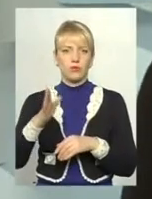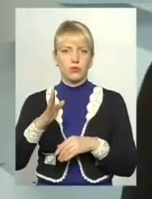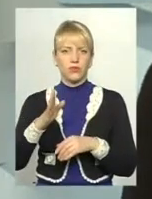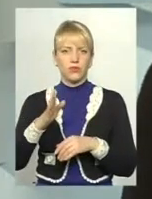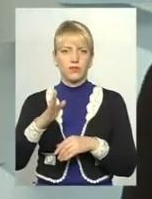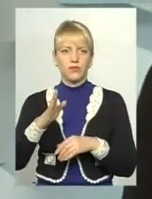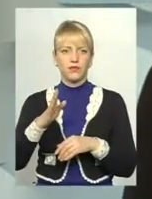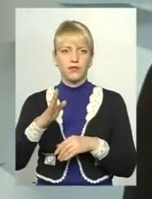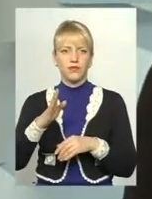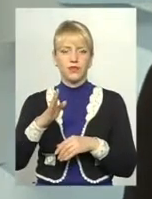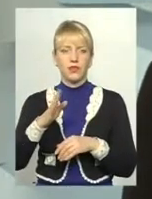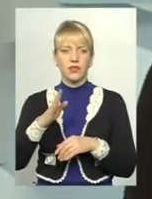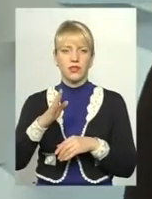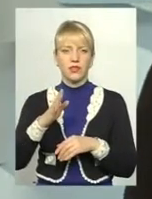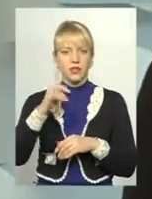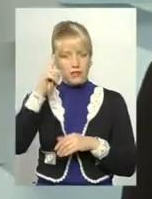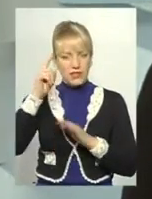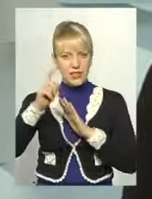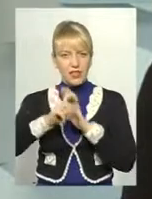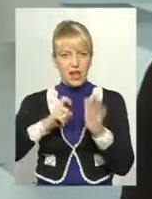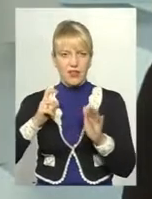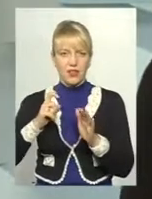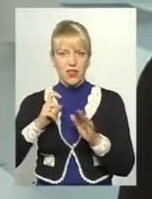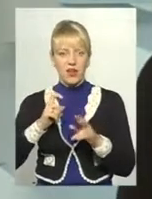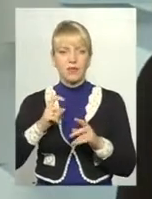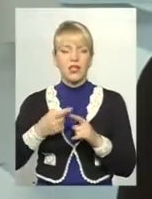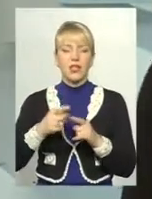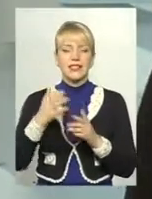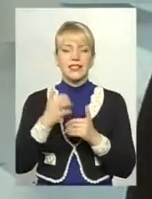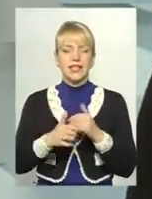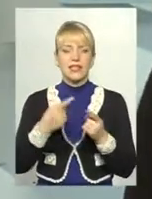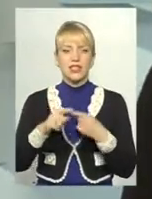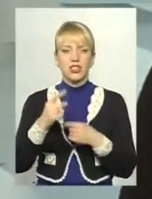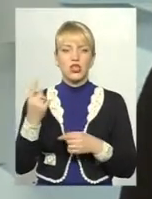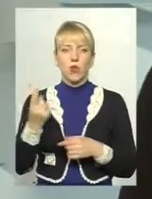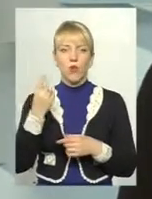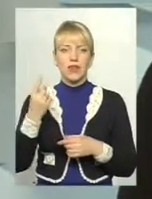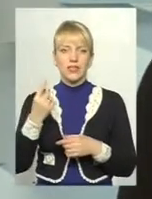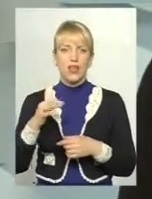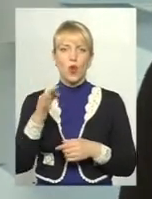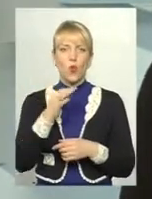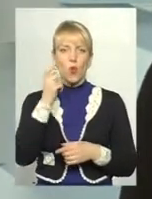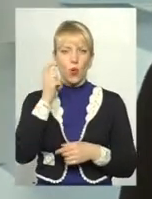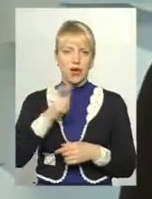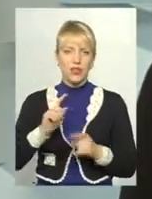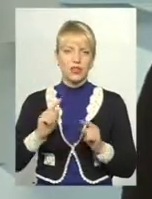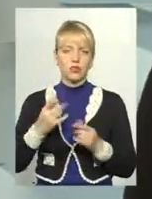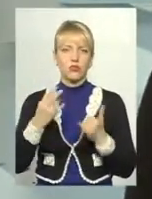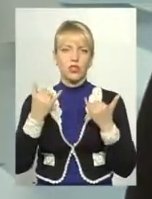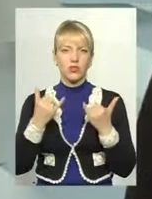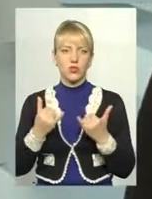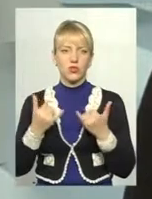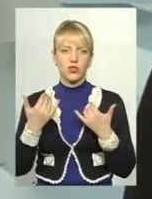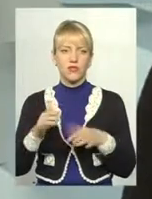верніше так, взнавана серед інших міст і областей України. Тому на сьогодні,